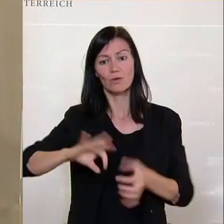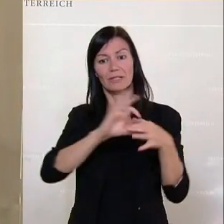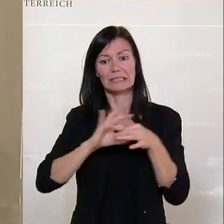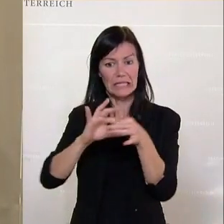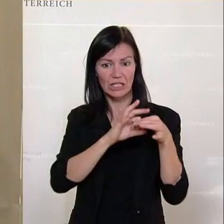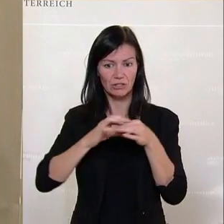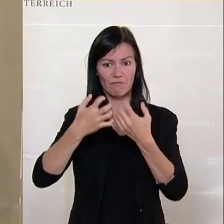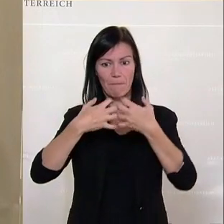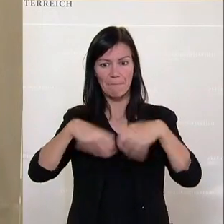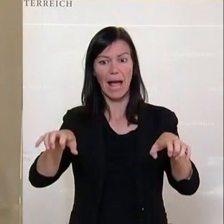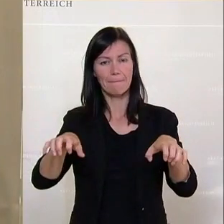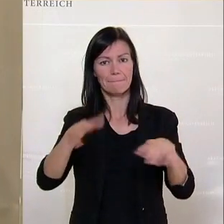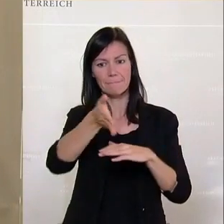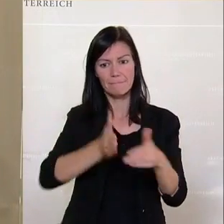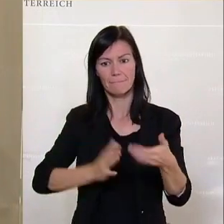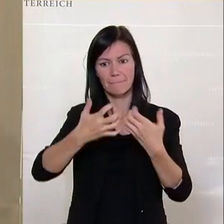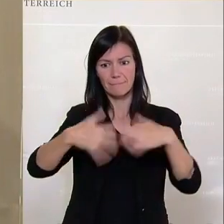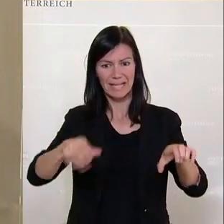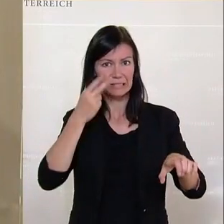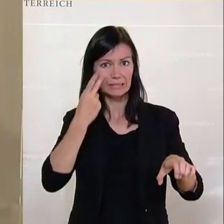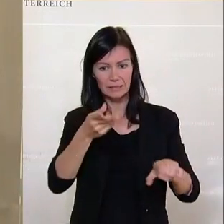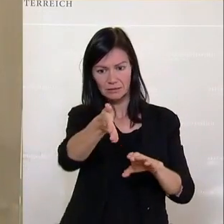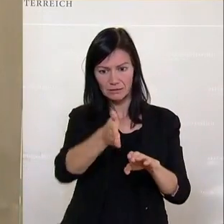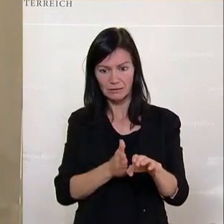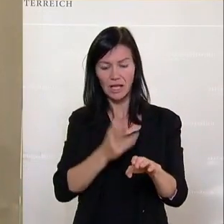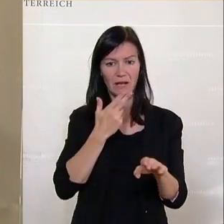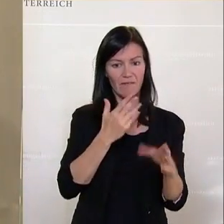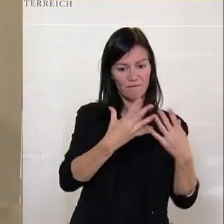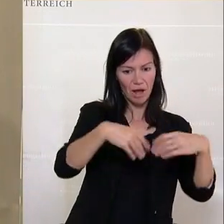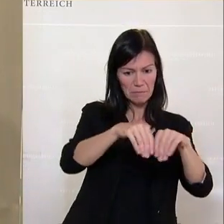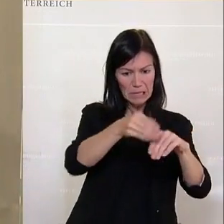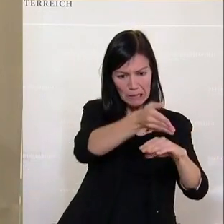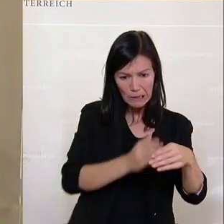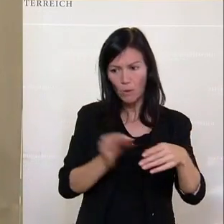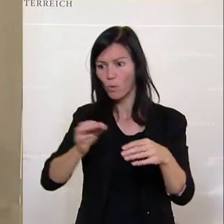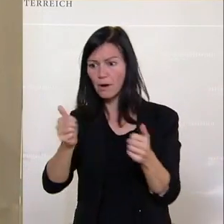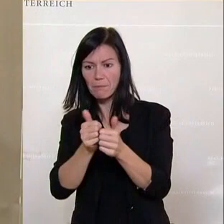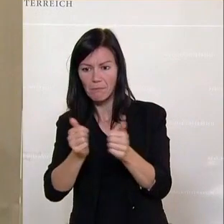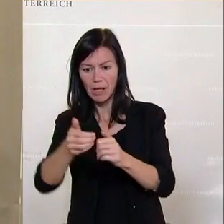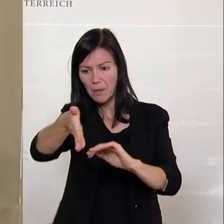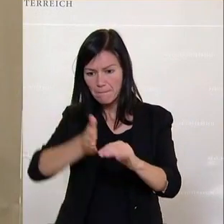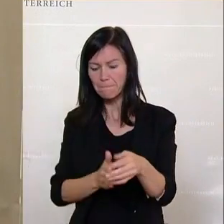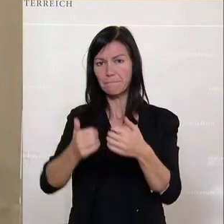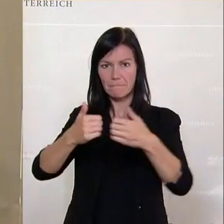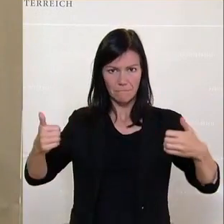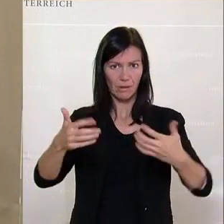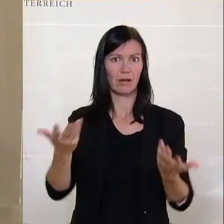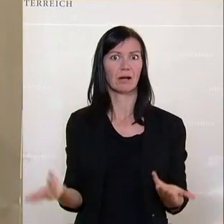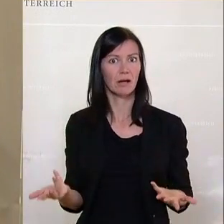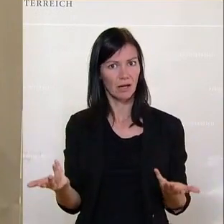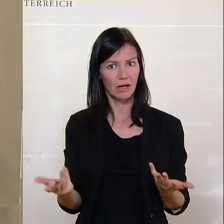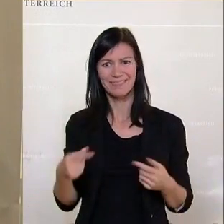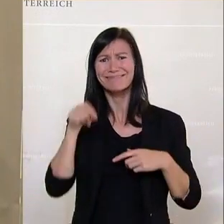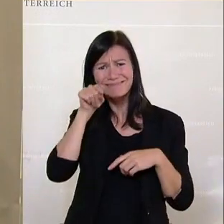Bevölkerung. Man merkt es. Die Trennlinie läuft zwischen Familien, zwischen Ehepartnern. Und diese Entwicklung, bitte schön,